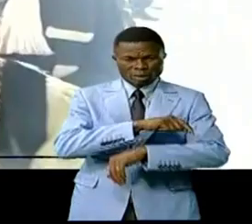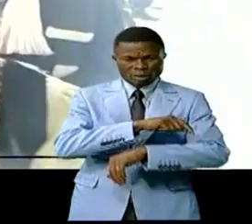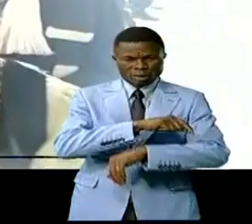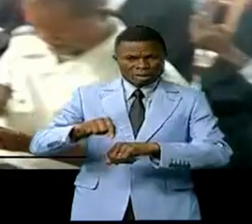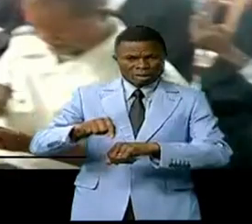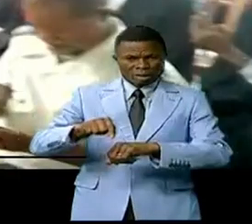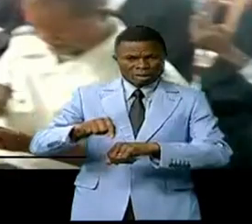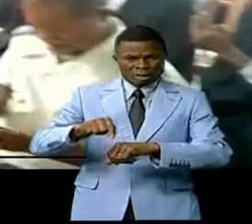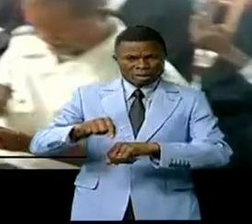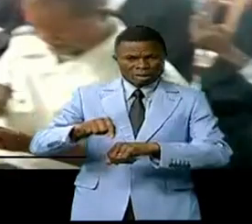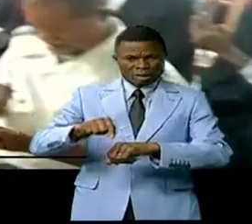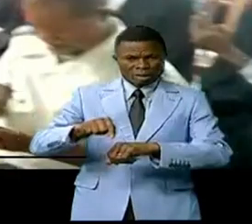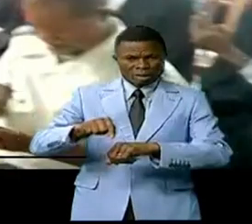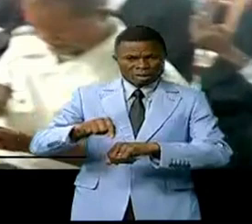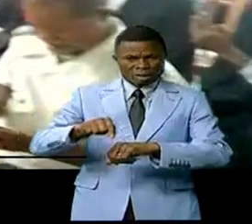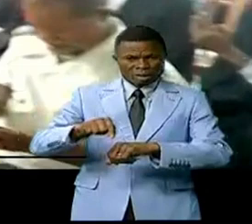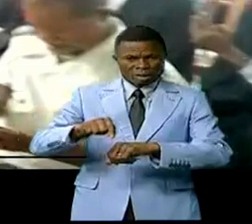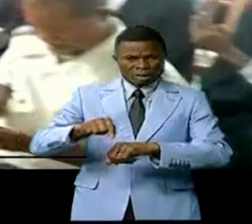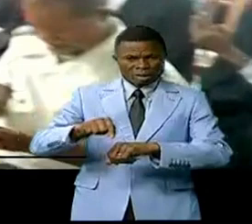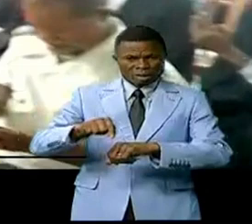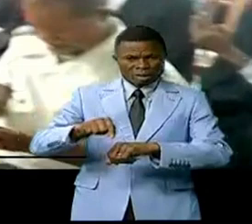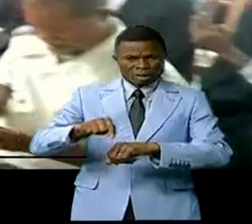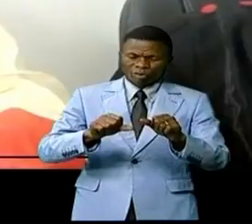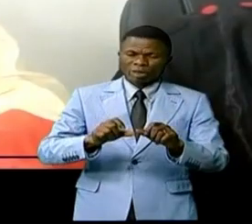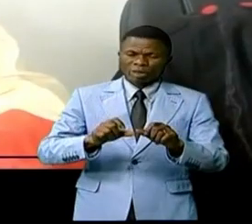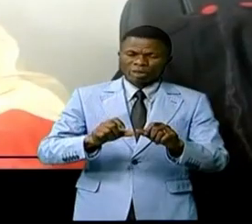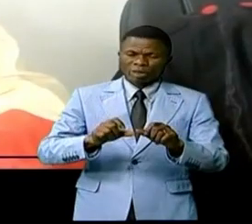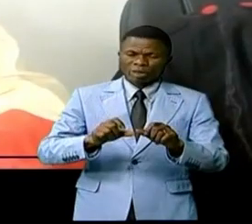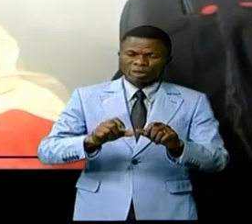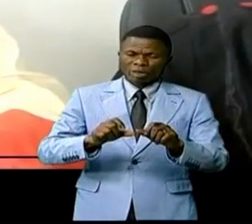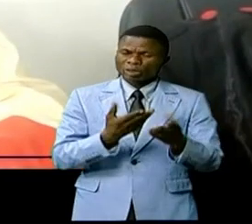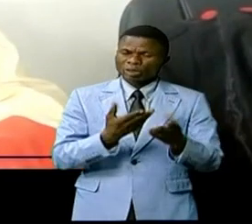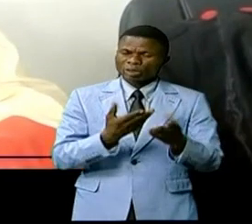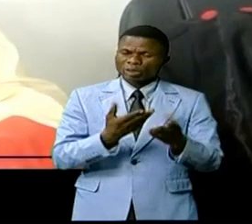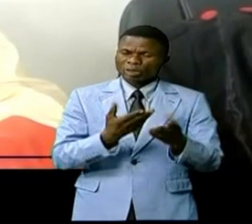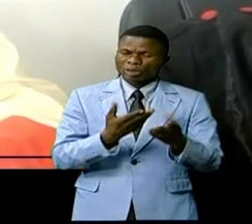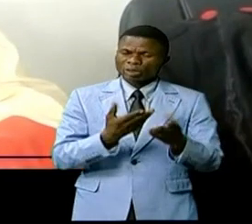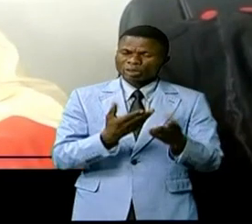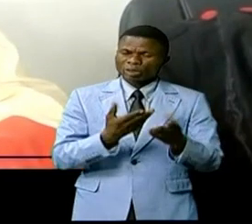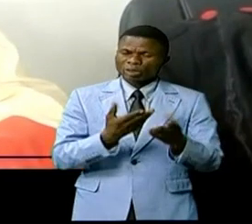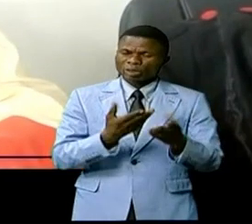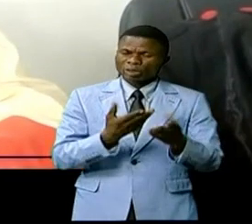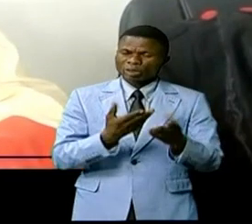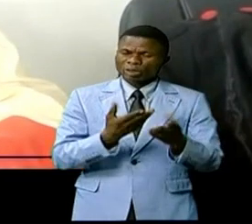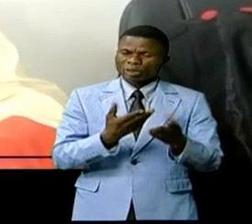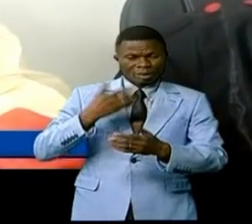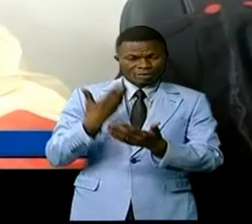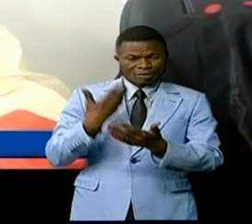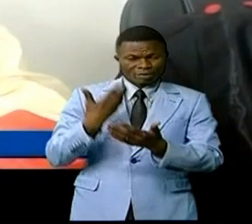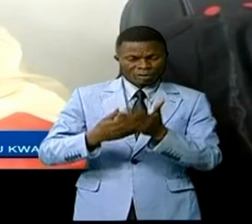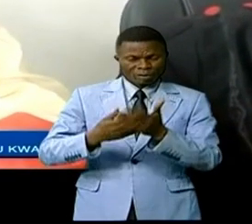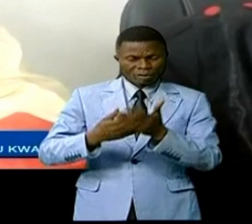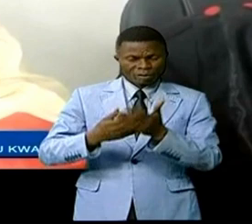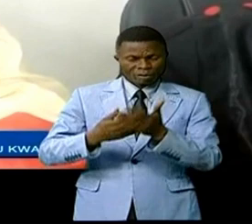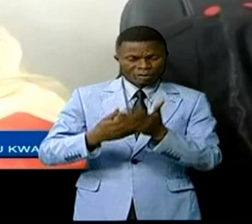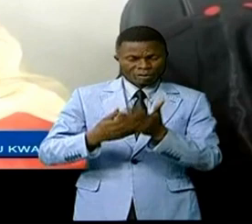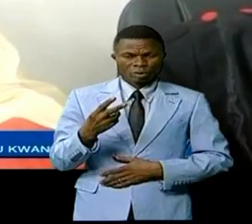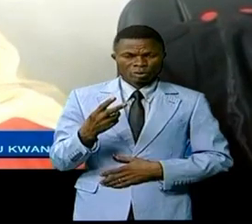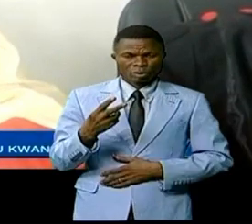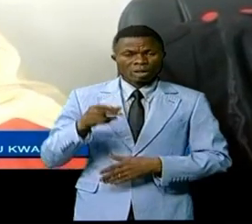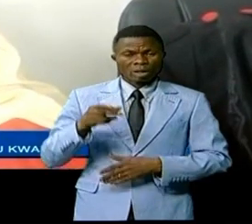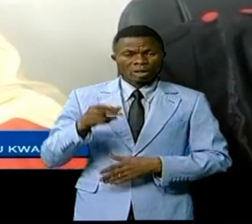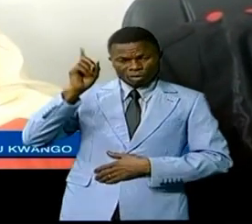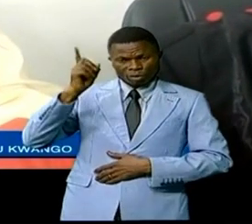en dépôt d'actes judiciaires sans en faire usage. Il existe des injustices à double vitesse. L'une